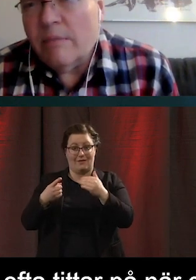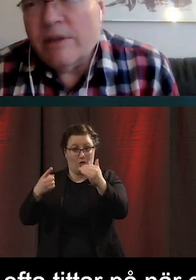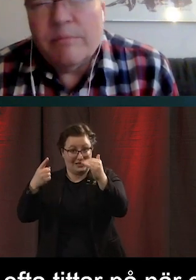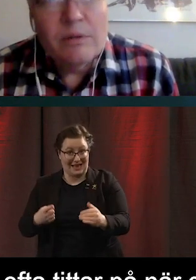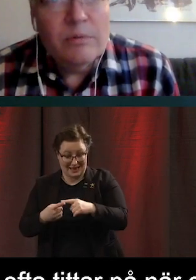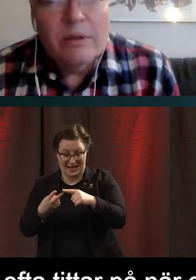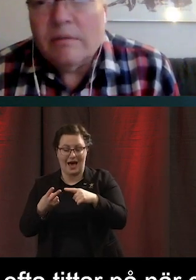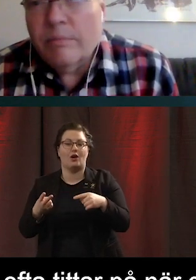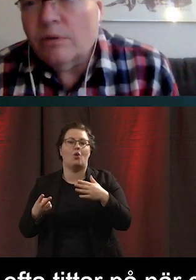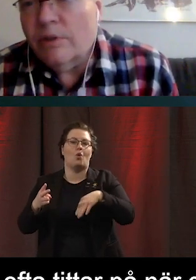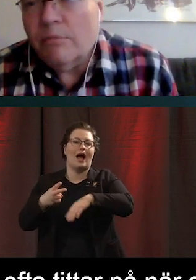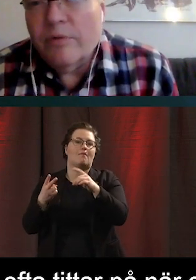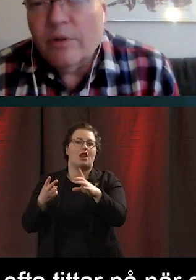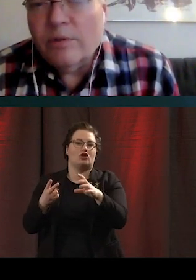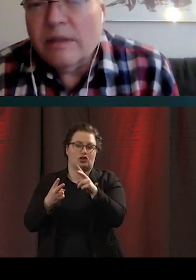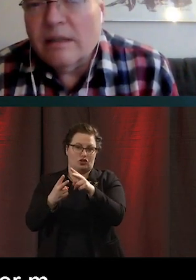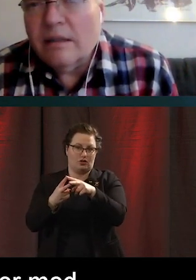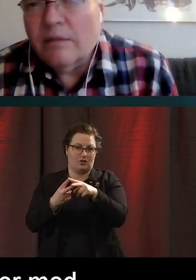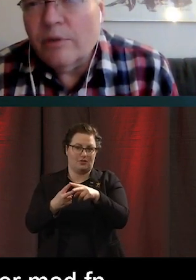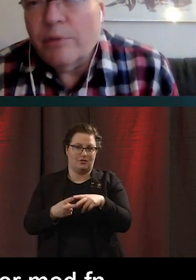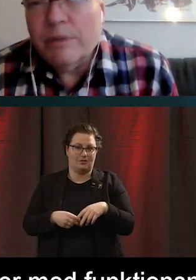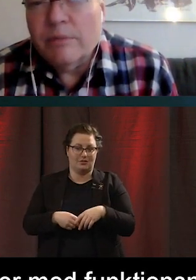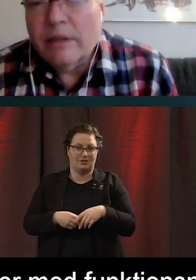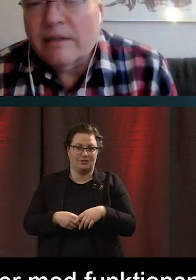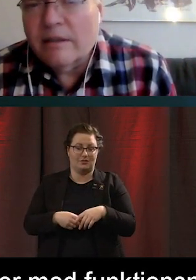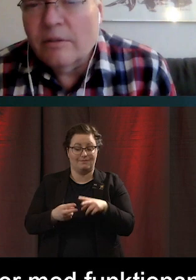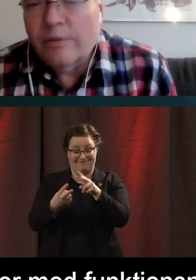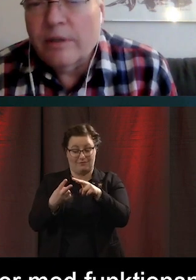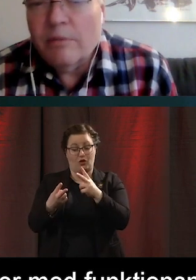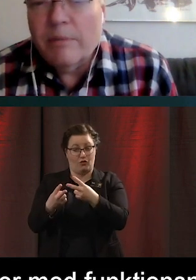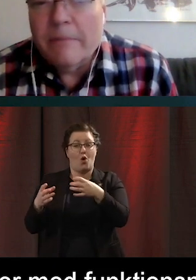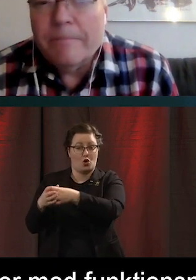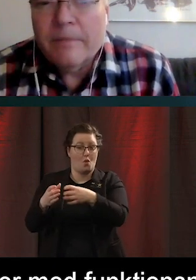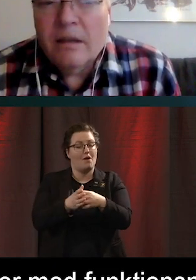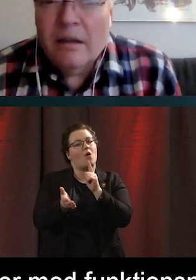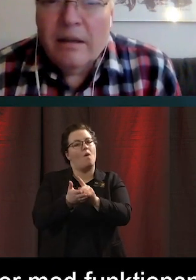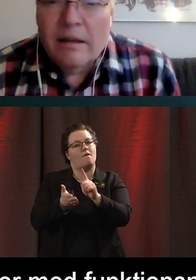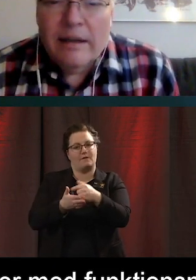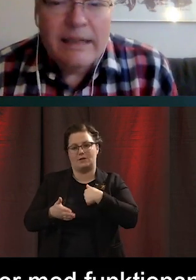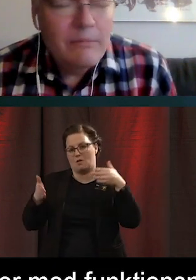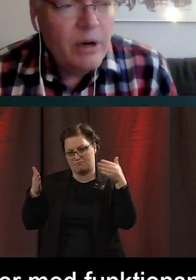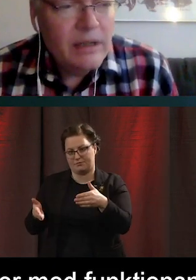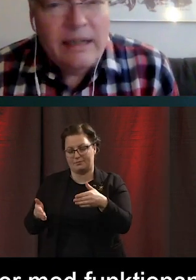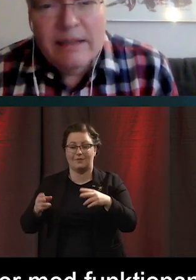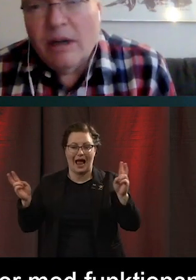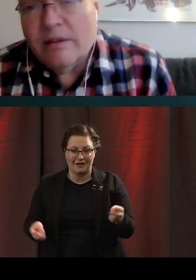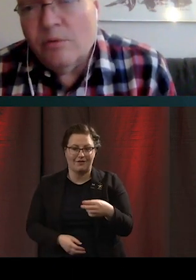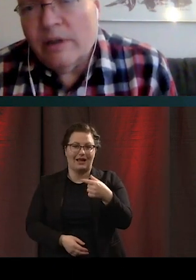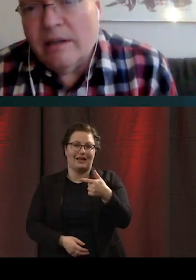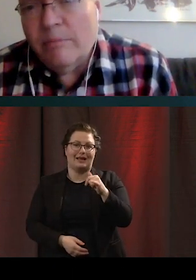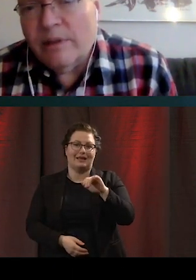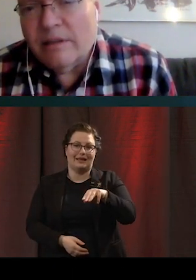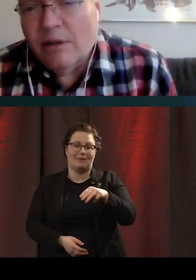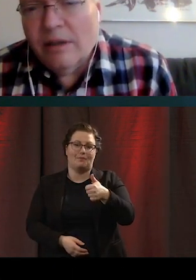hemlösa personer. Personer som har funktionsnedsättning är två grupper som jag ganska ofta jobbar med. Den här Tim Berners-Lee då han